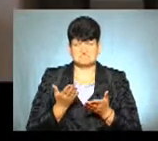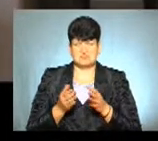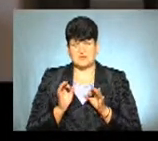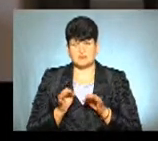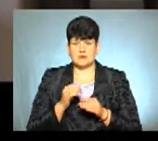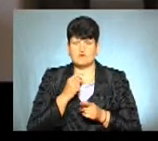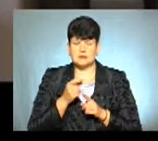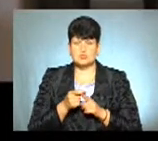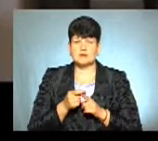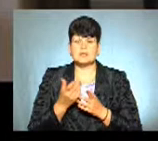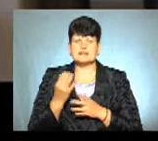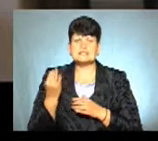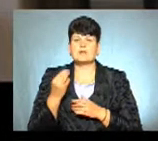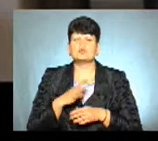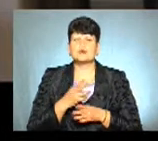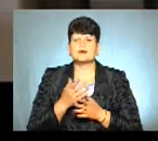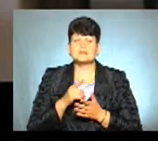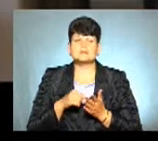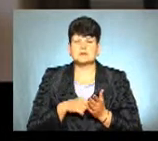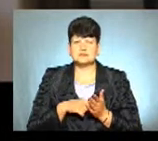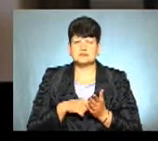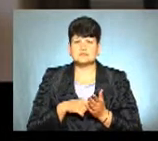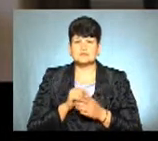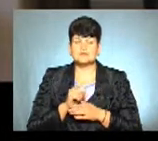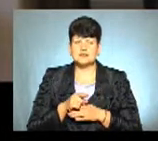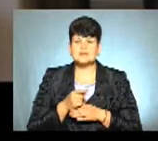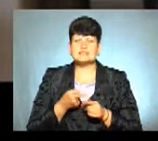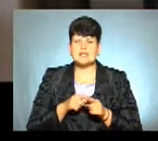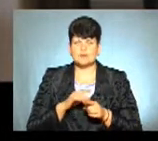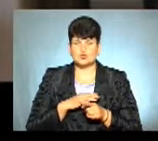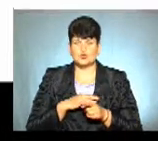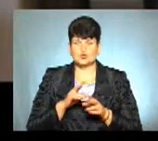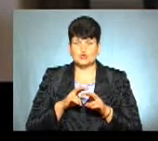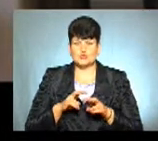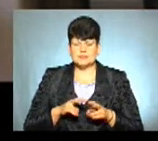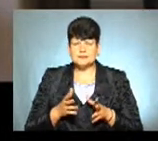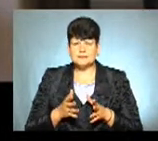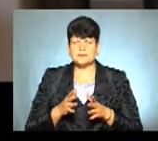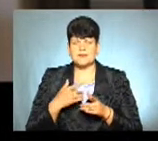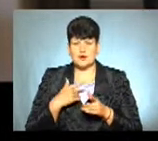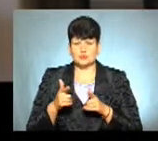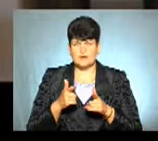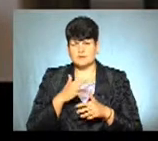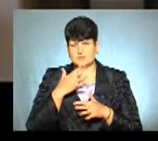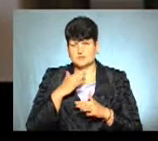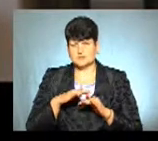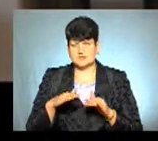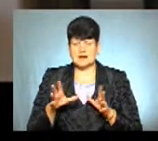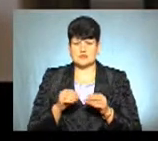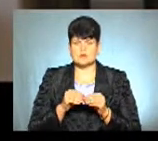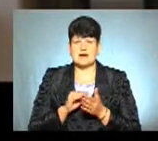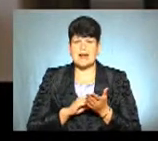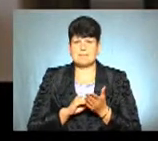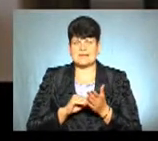Яким було нескавіше завдання? Думаю, це було завдання про дослід з аспіри гірою. Готувався, як і більшість учнів, я з репетиторами.